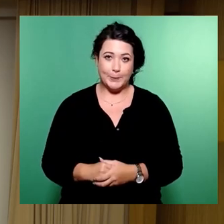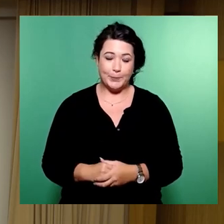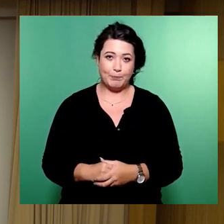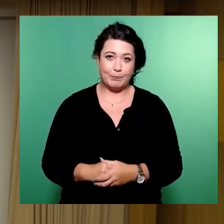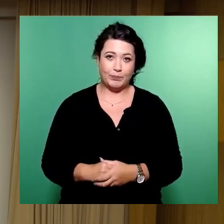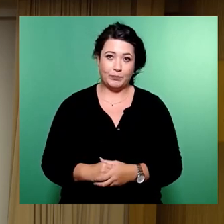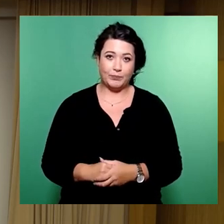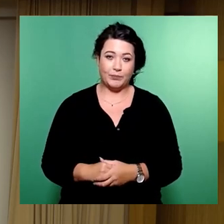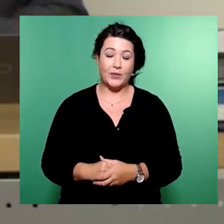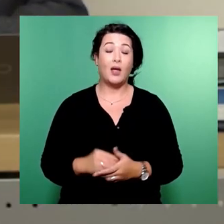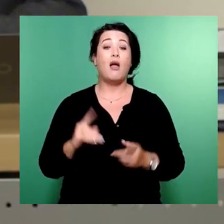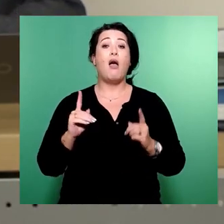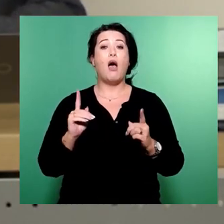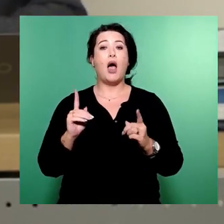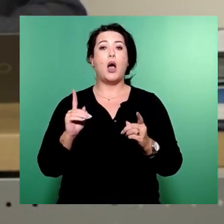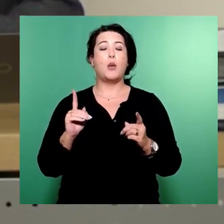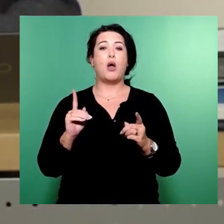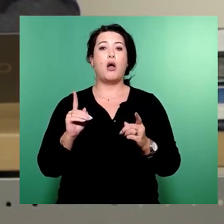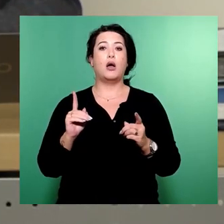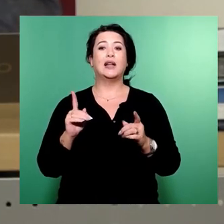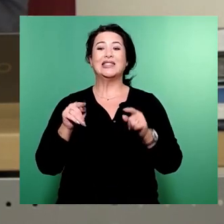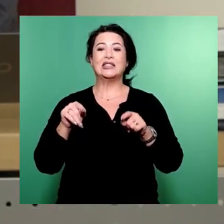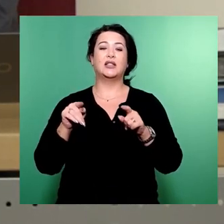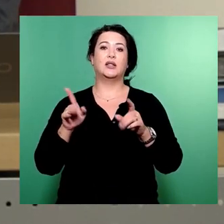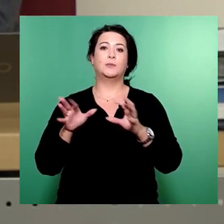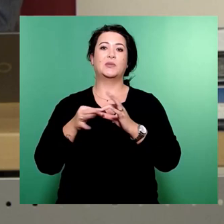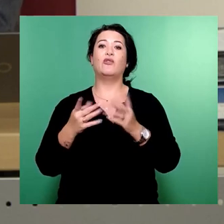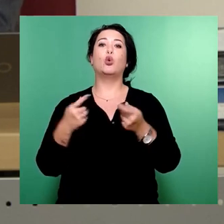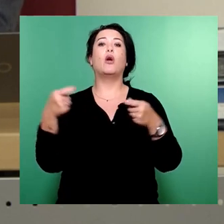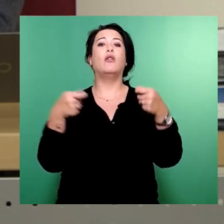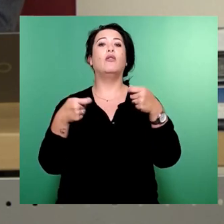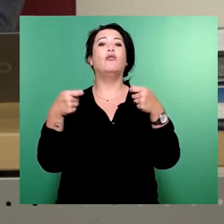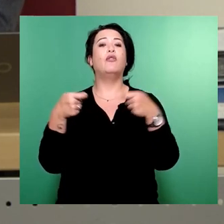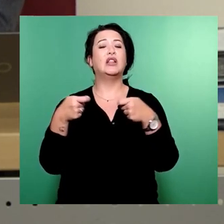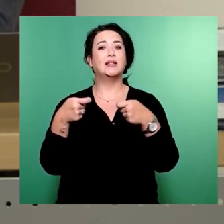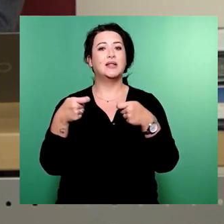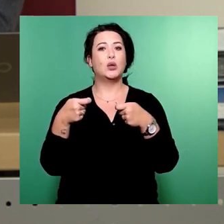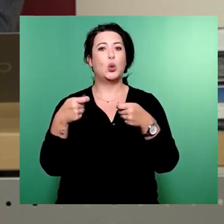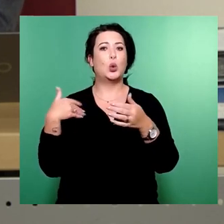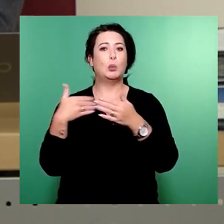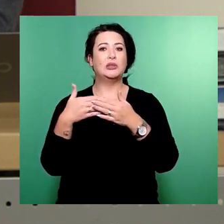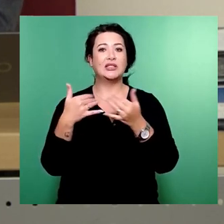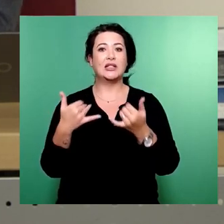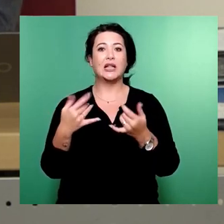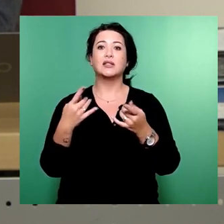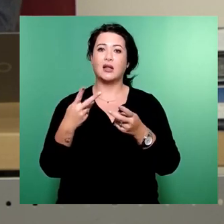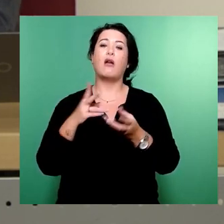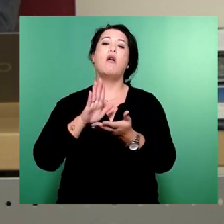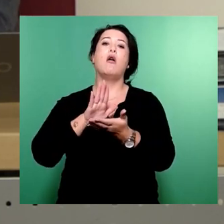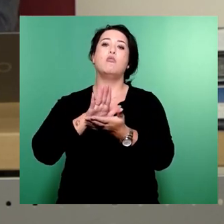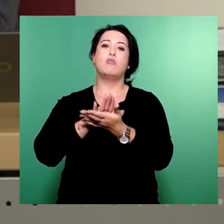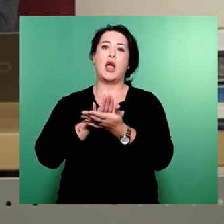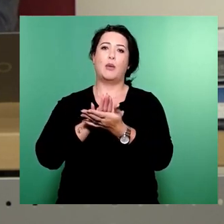Und es ist aber erst mal in diesem Sinne, in der Finanzierung zunächst, dass wir den Status quo-Ehalt machen.